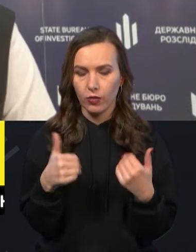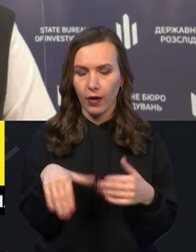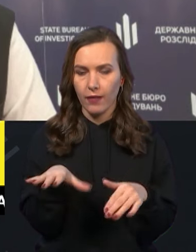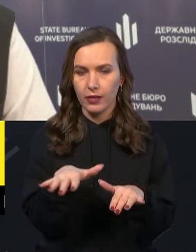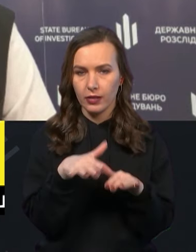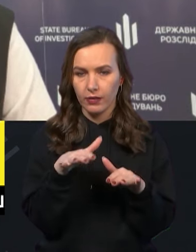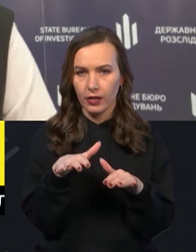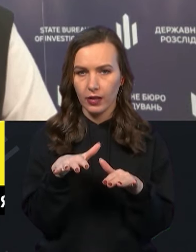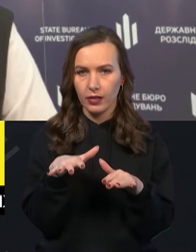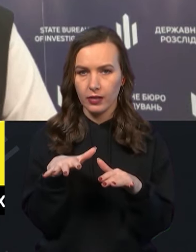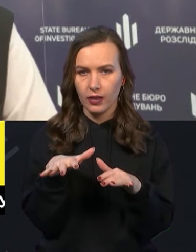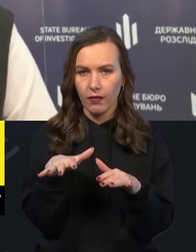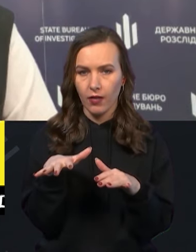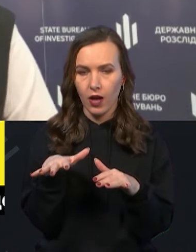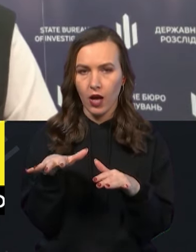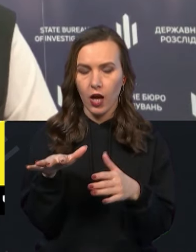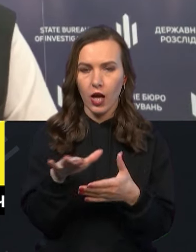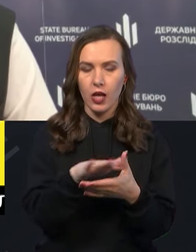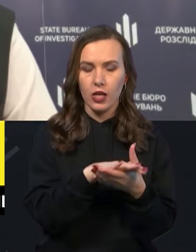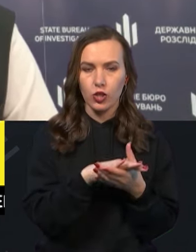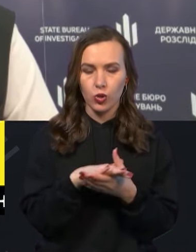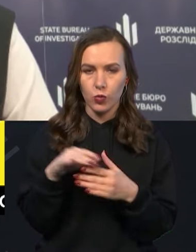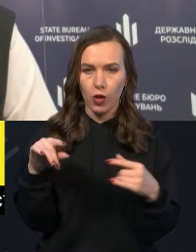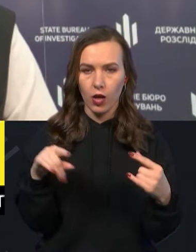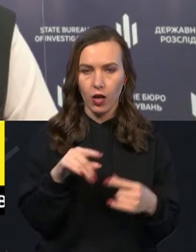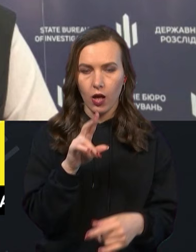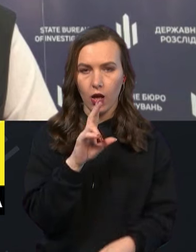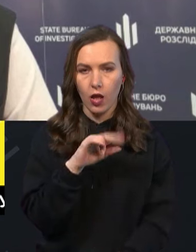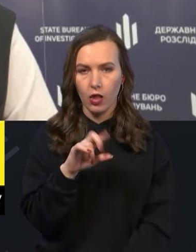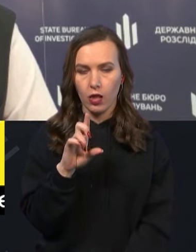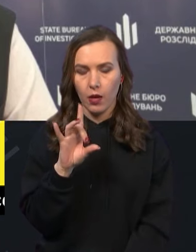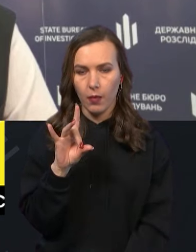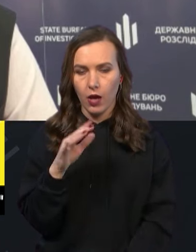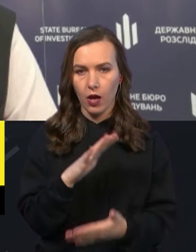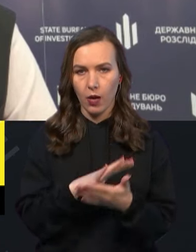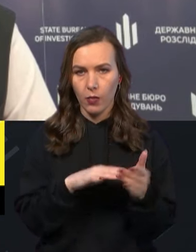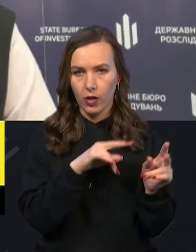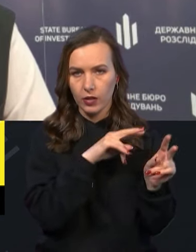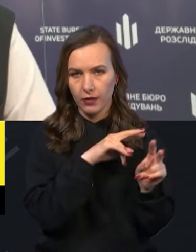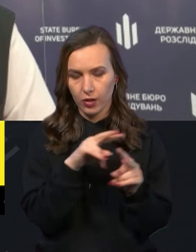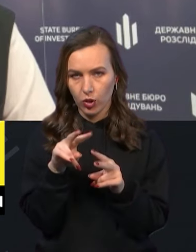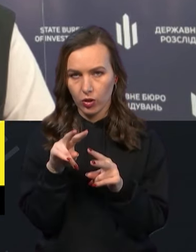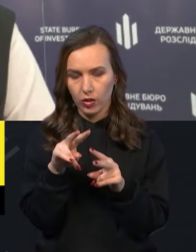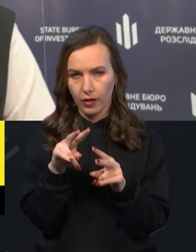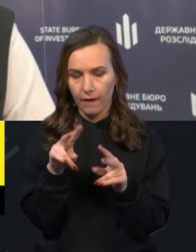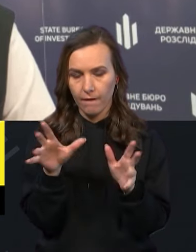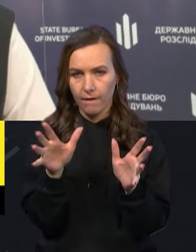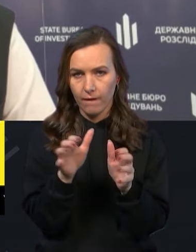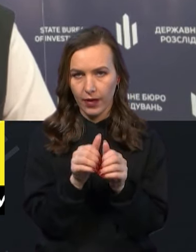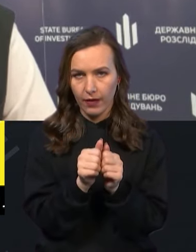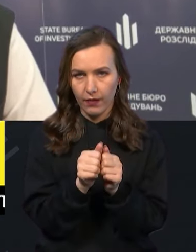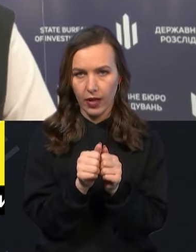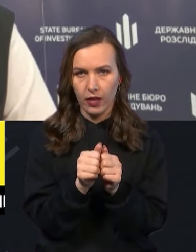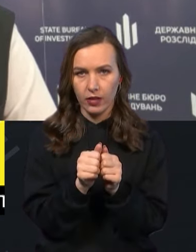«Суспільне спротив». Ви знаєте, абсолютно праві. ДПР продовжує відстежувати, виявляти і